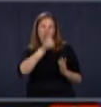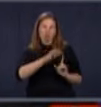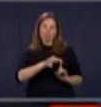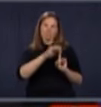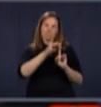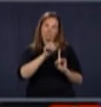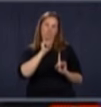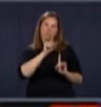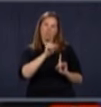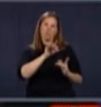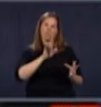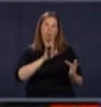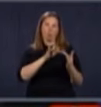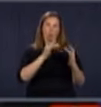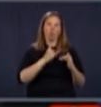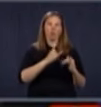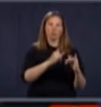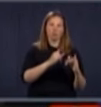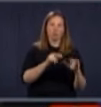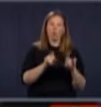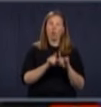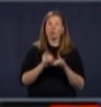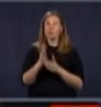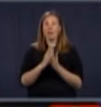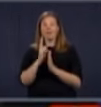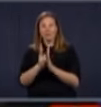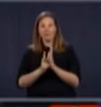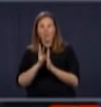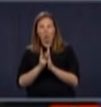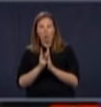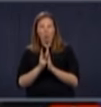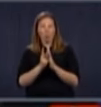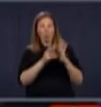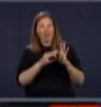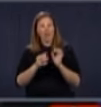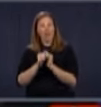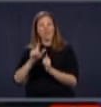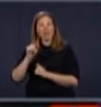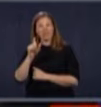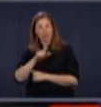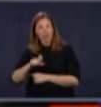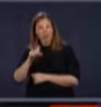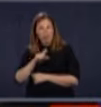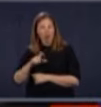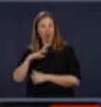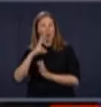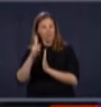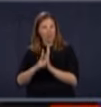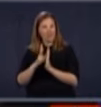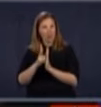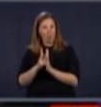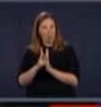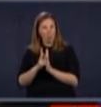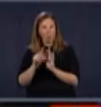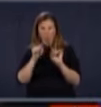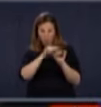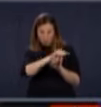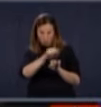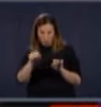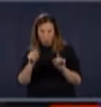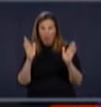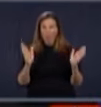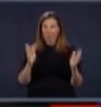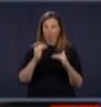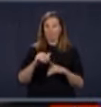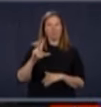y a des capsules. Il y a, sur Télé-Québec aussi, des vidéos. Mais ce n pas idéal. Ce n pas idéal,